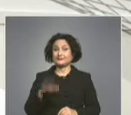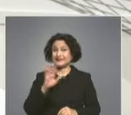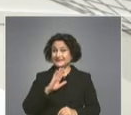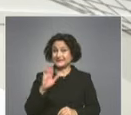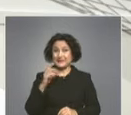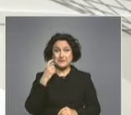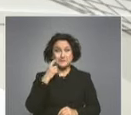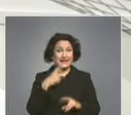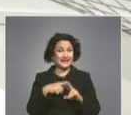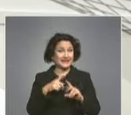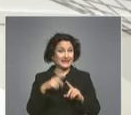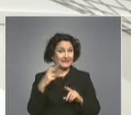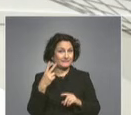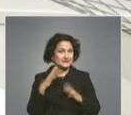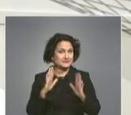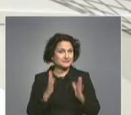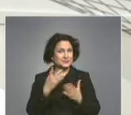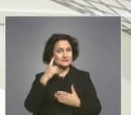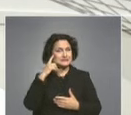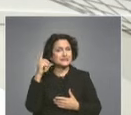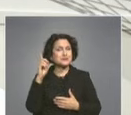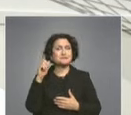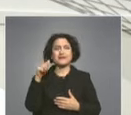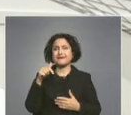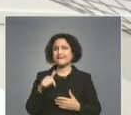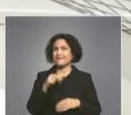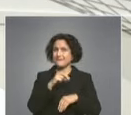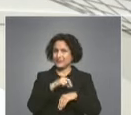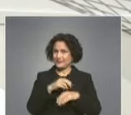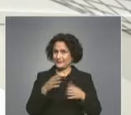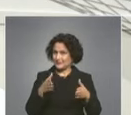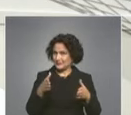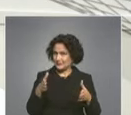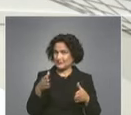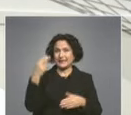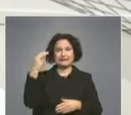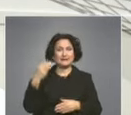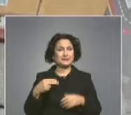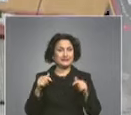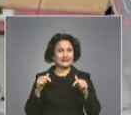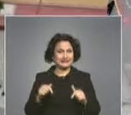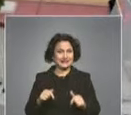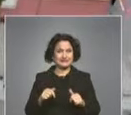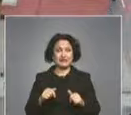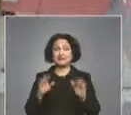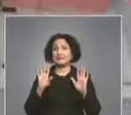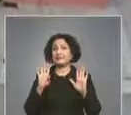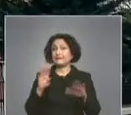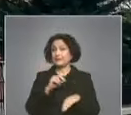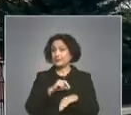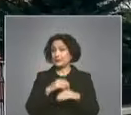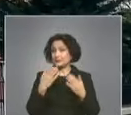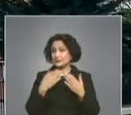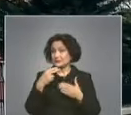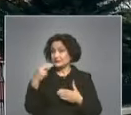Здравейте, по БНТ2 започва предаването Знание БГ от Столюто в Пловдив. Ето темите днес. Деветпловдивски